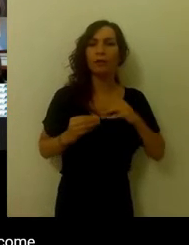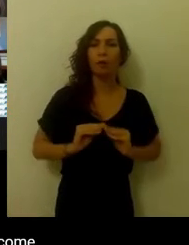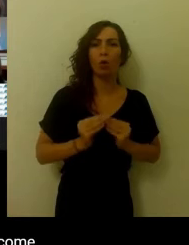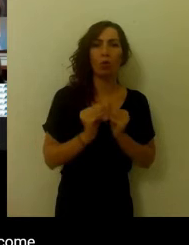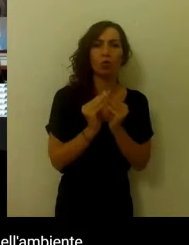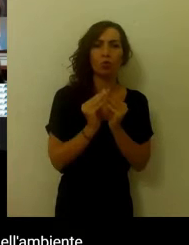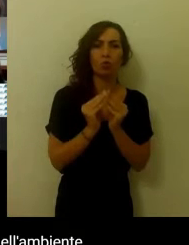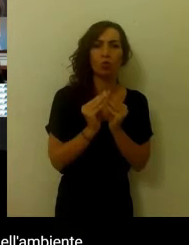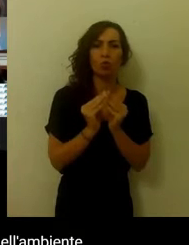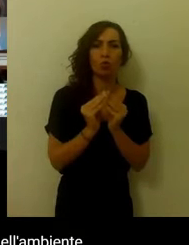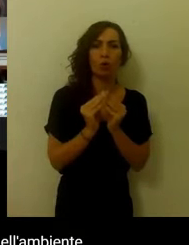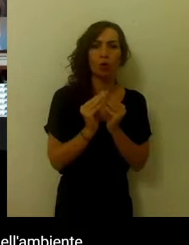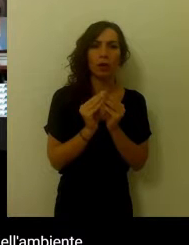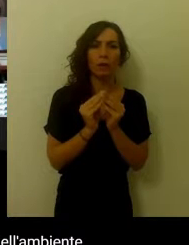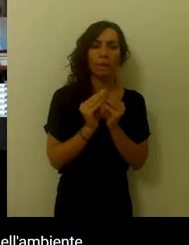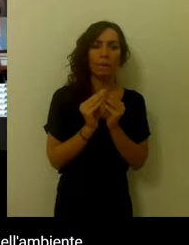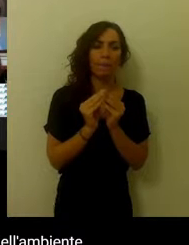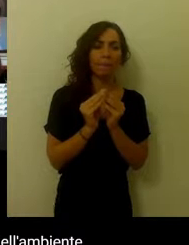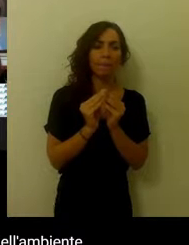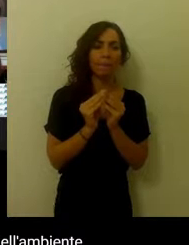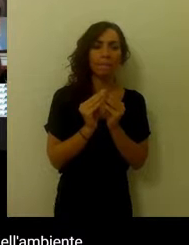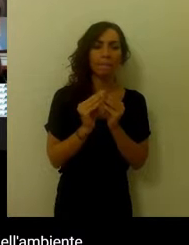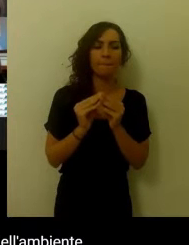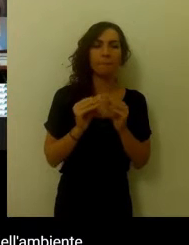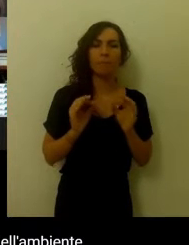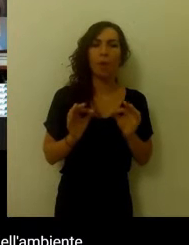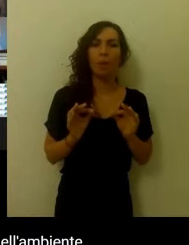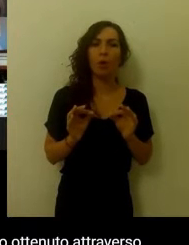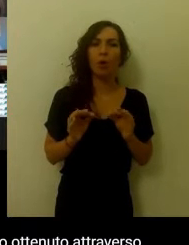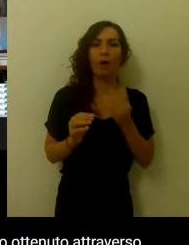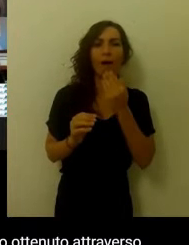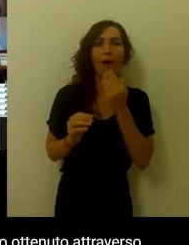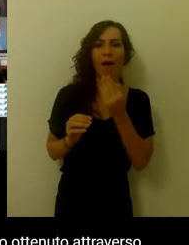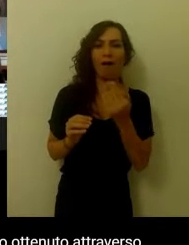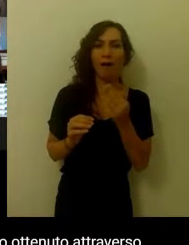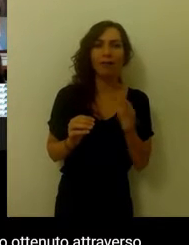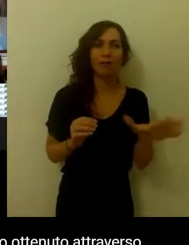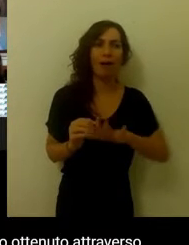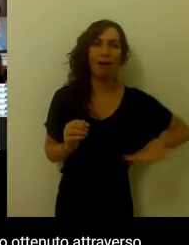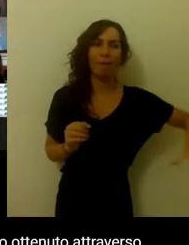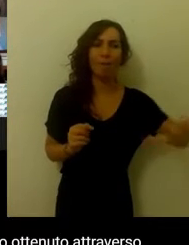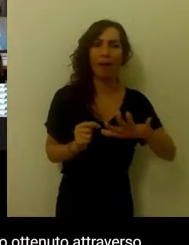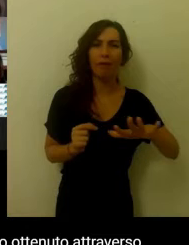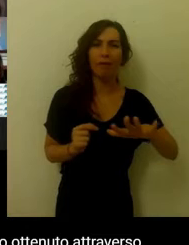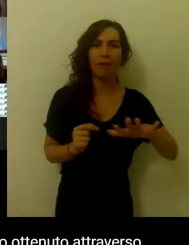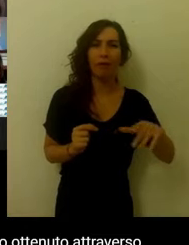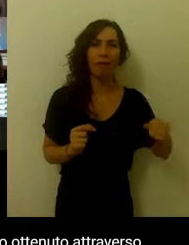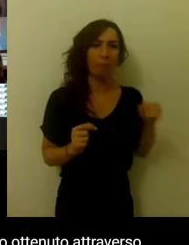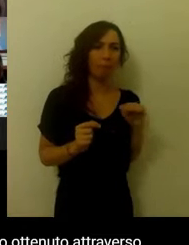si può leggere come il prodotto di relazioni umane e dell'effetto dell'ambiente sul bambino fin dalla nascita.